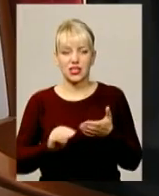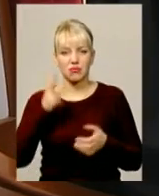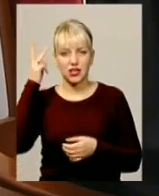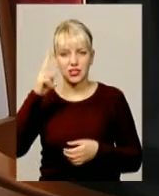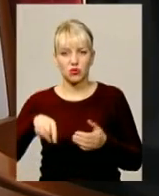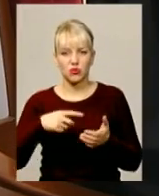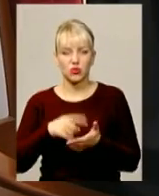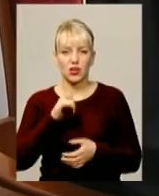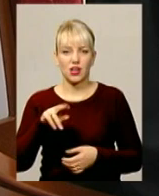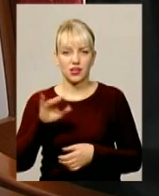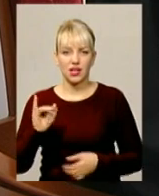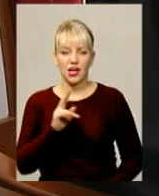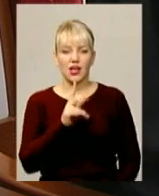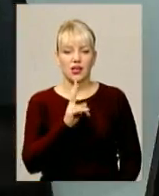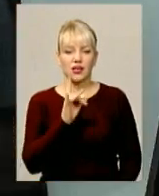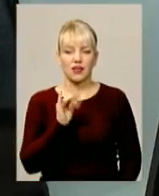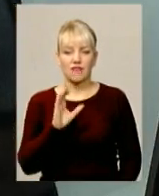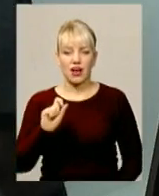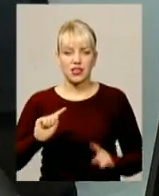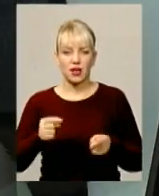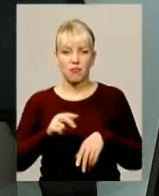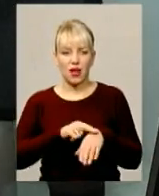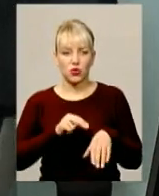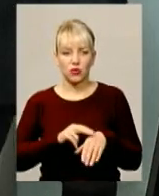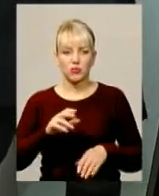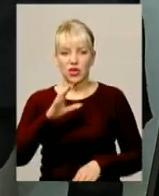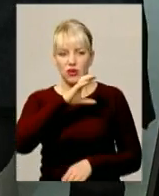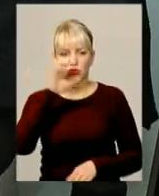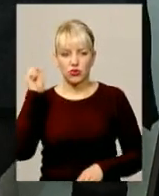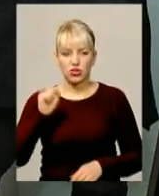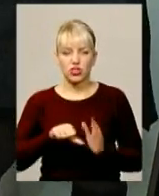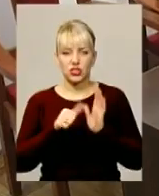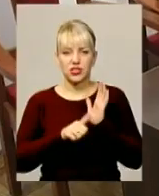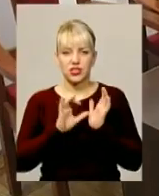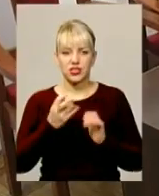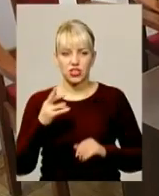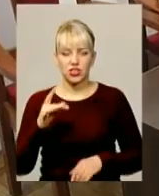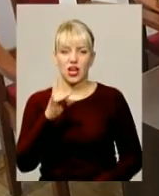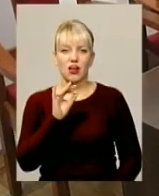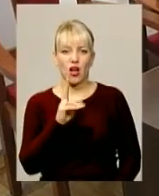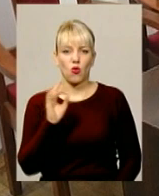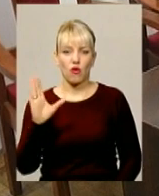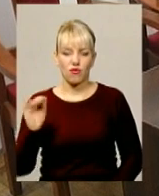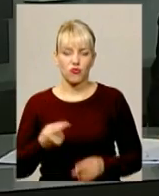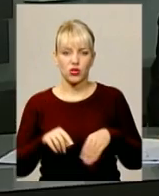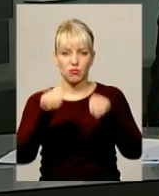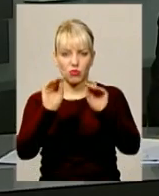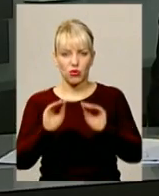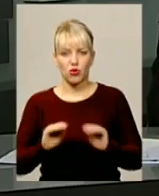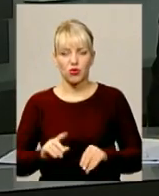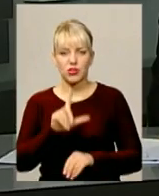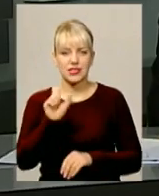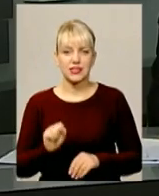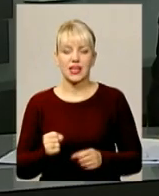міської ради Михайла Кривака затримали патрульні в ніч проти 16 січня у мікрорайоні Ракове. На чиновника склали протокол за